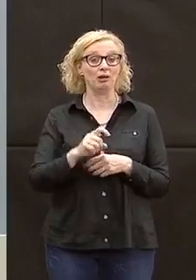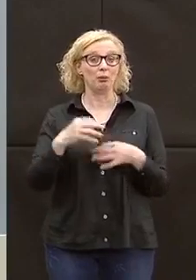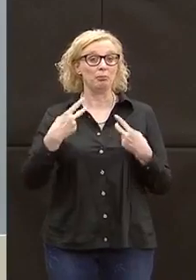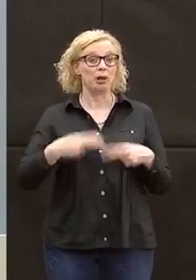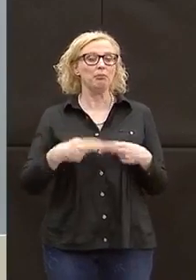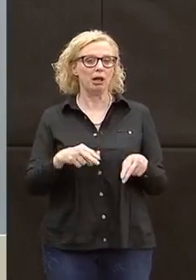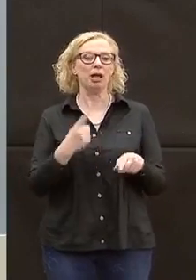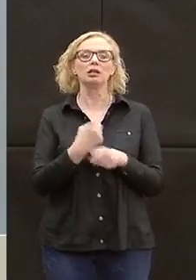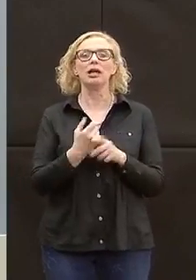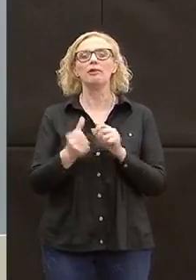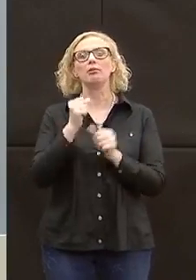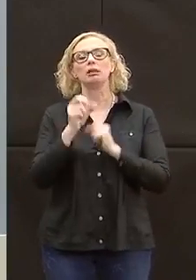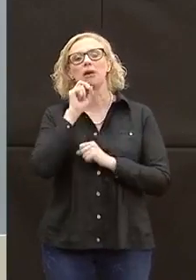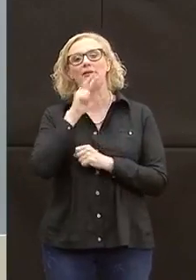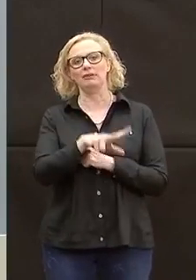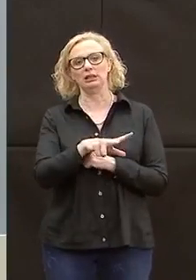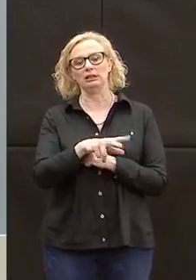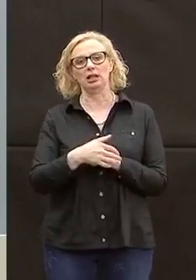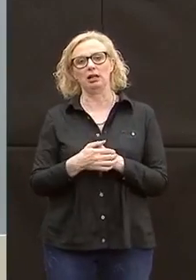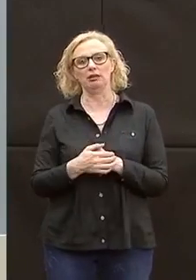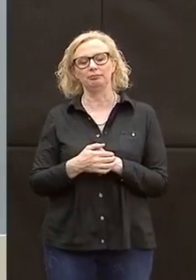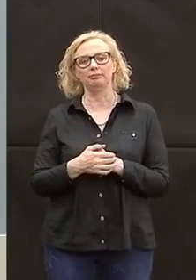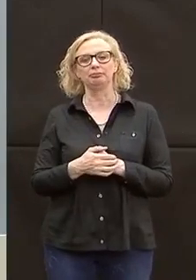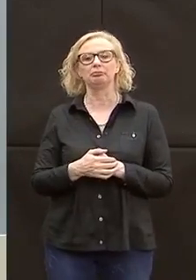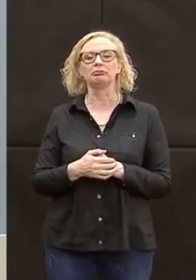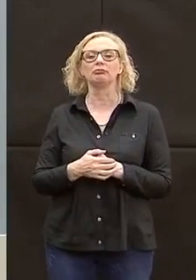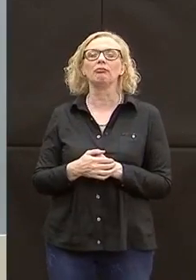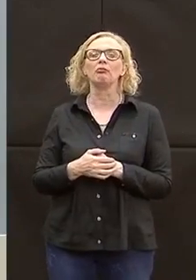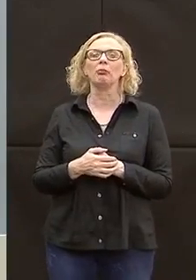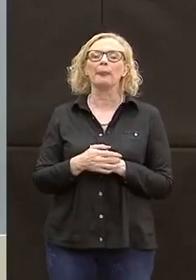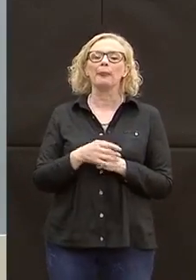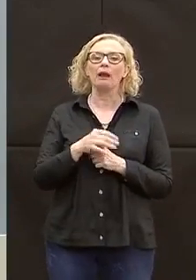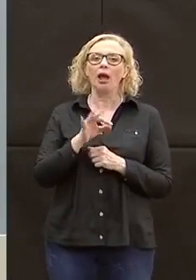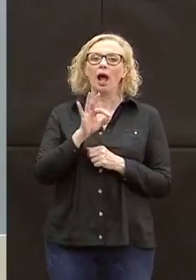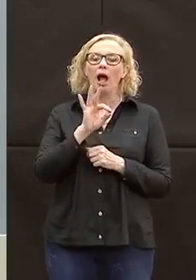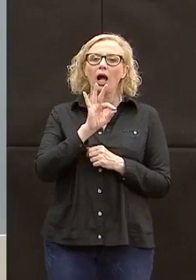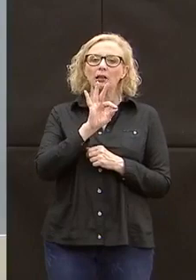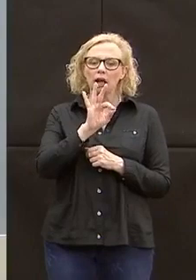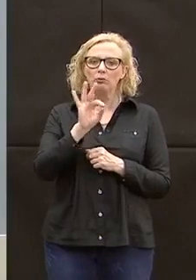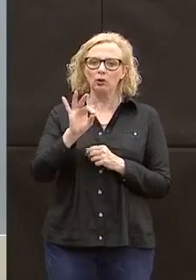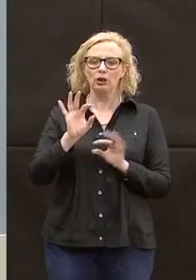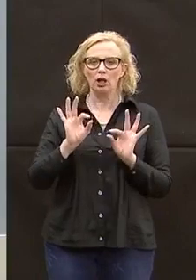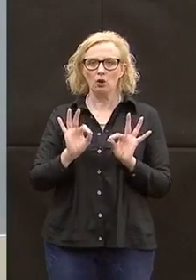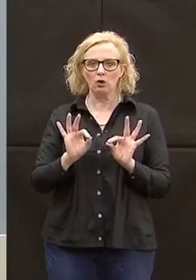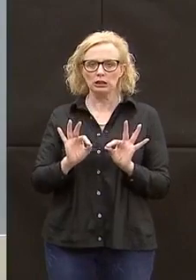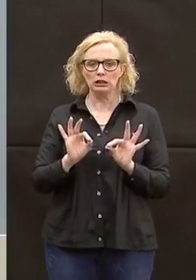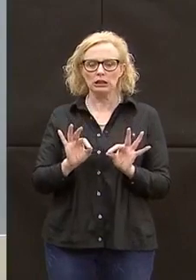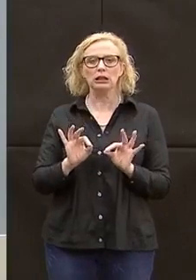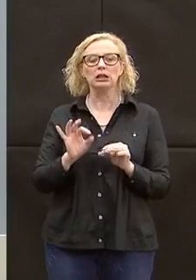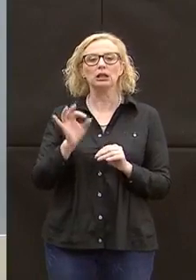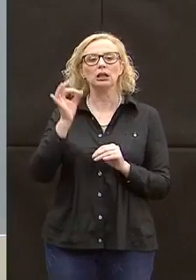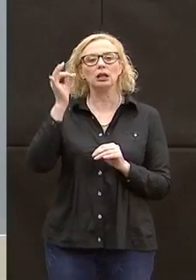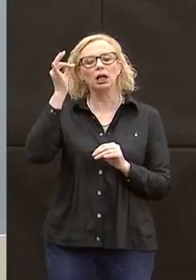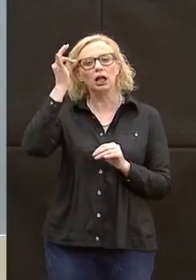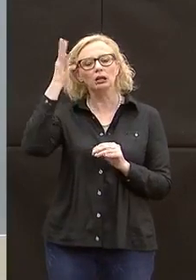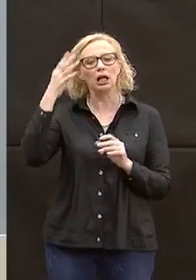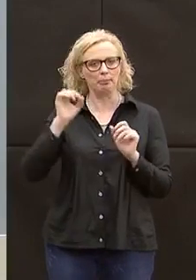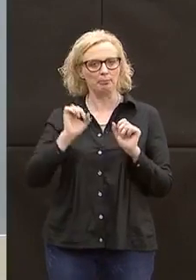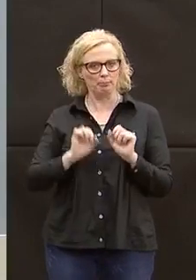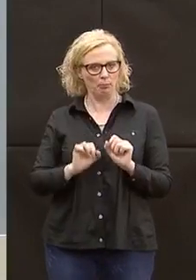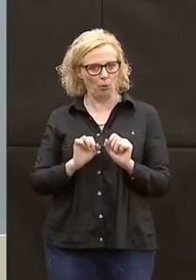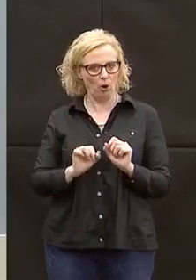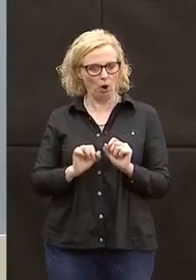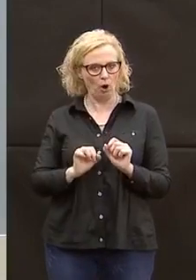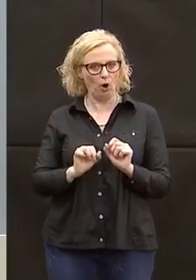sostituire il posto. I tamponi verranno effettuati anche in questo modo se ovviamente vi è la possibilità da parte delle